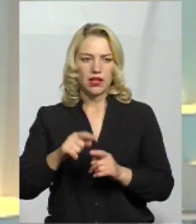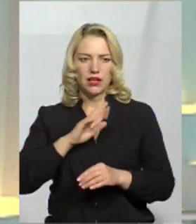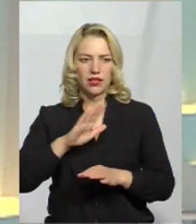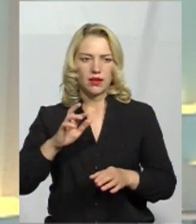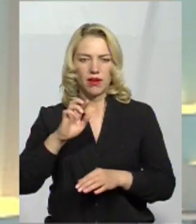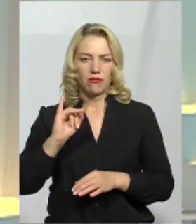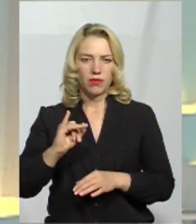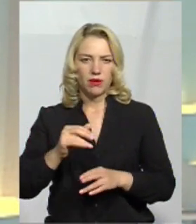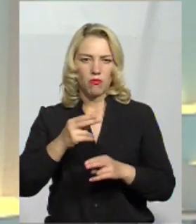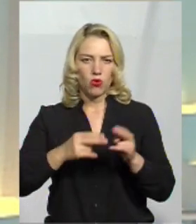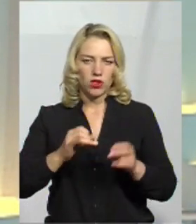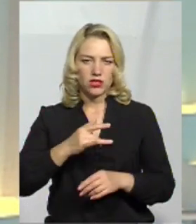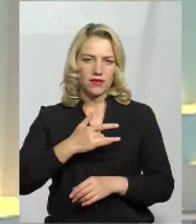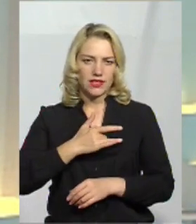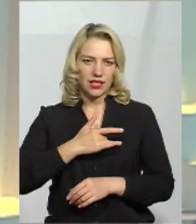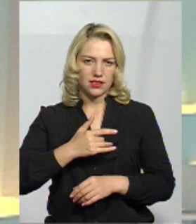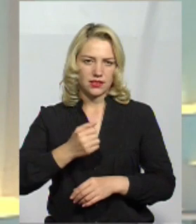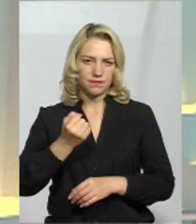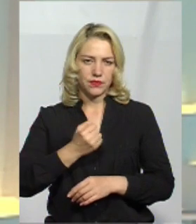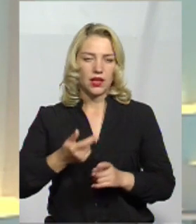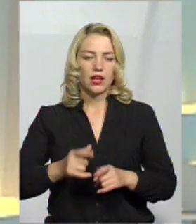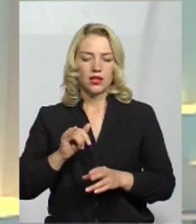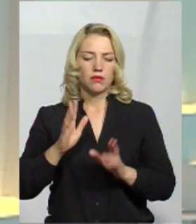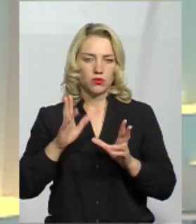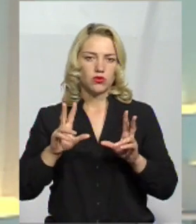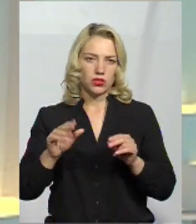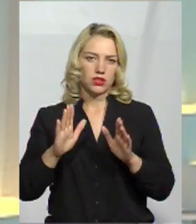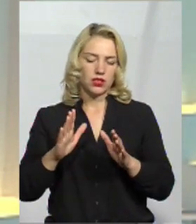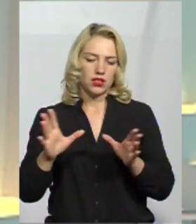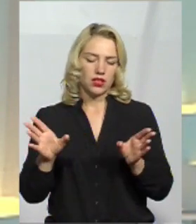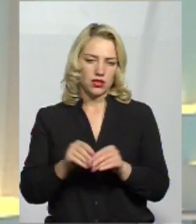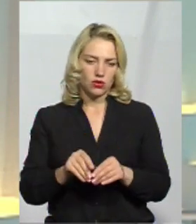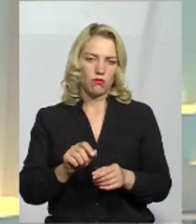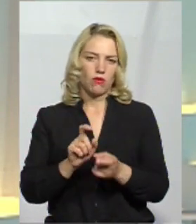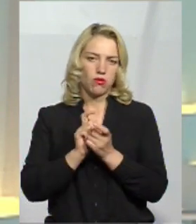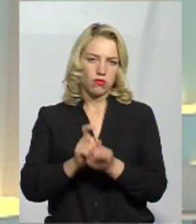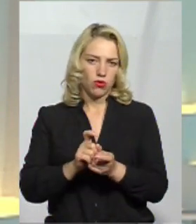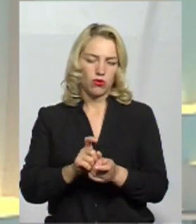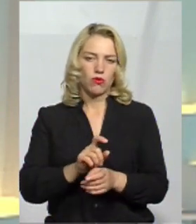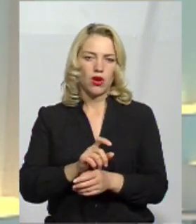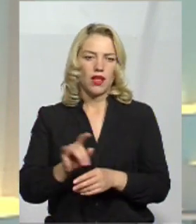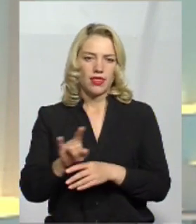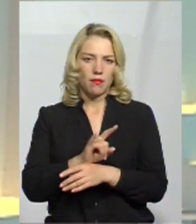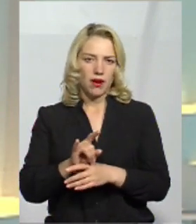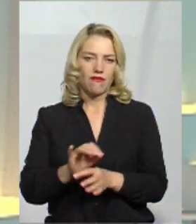області серця. Будьмо чесними і тільки разом поборемо неправду правдою.